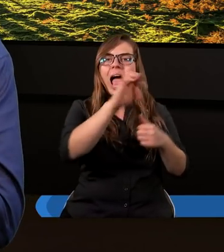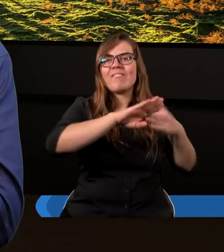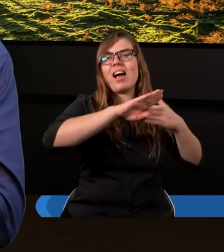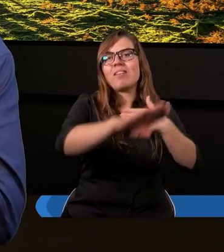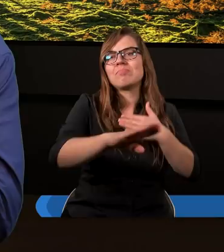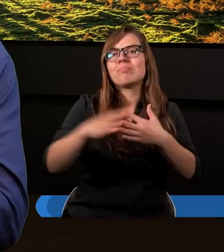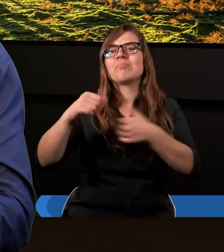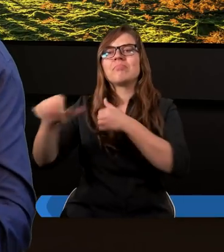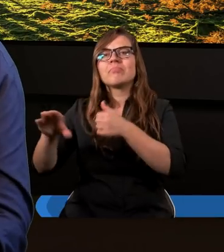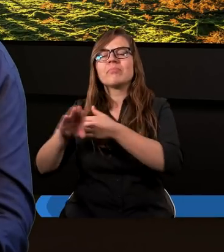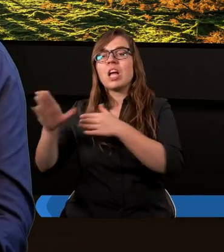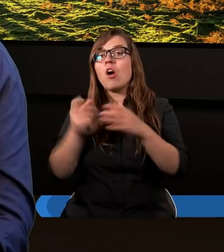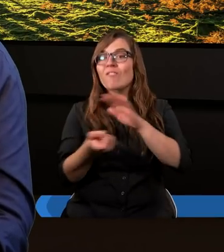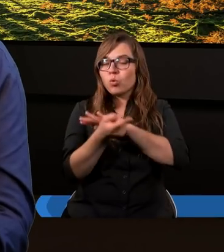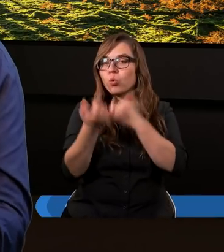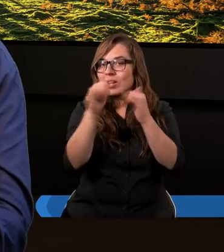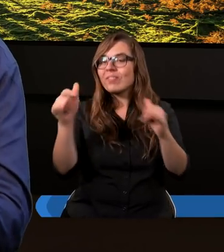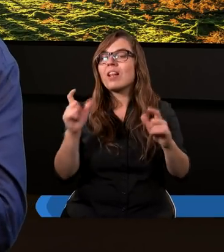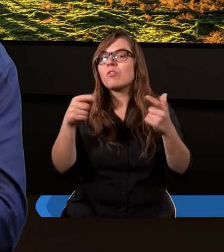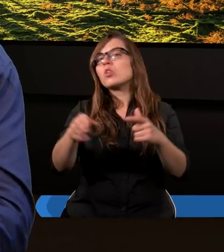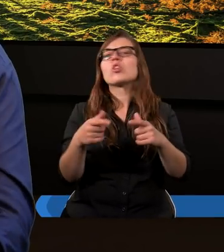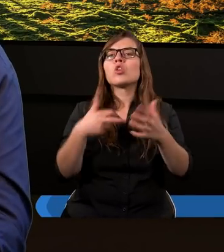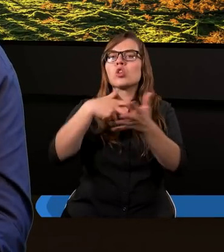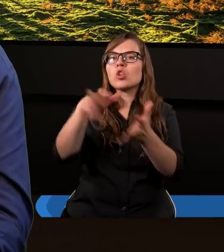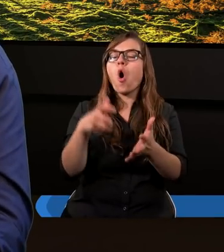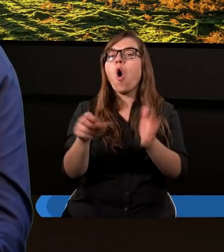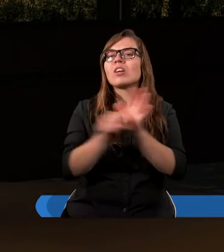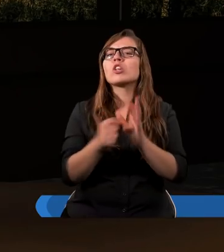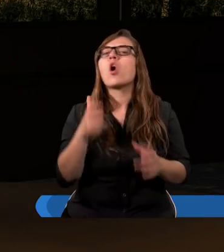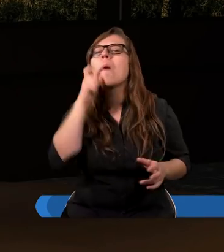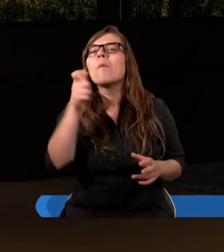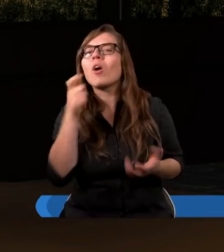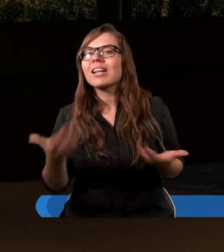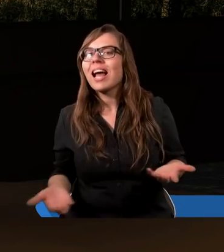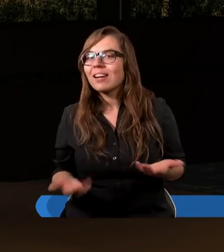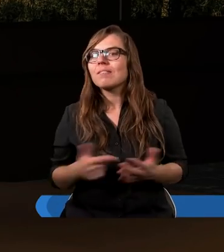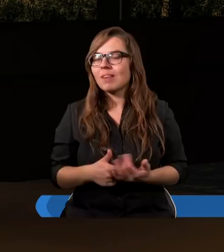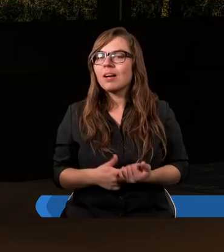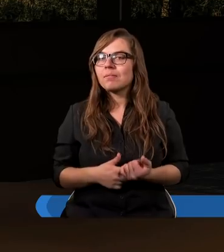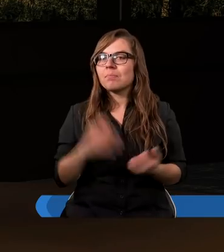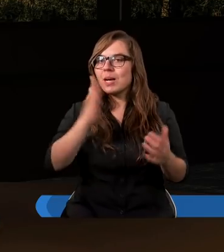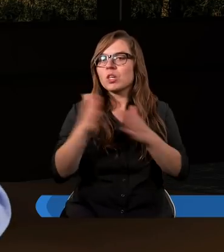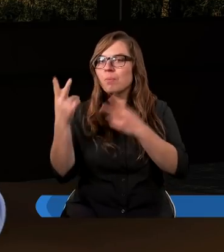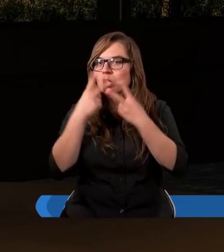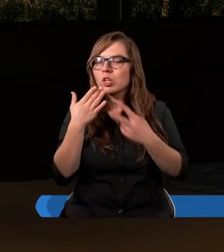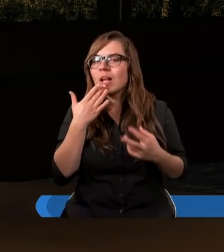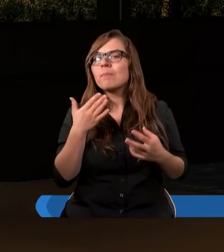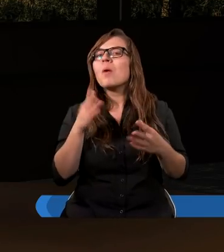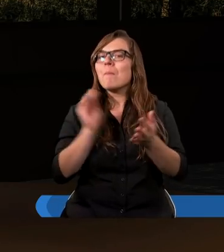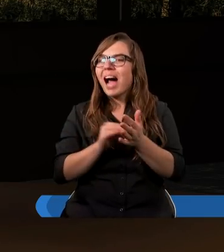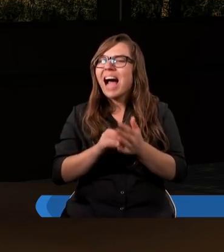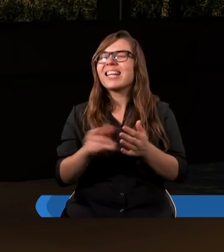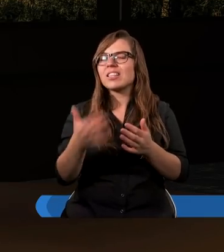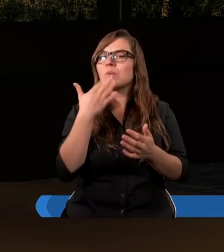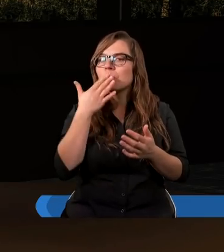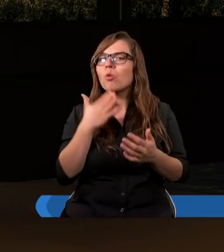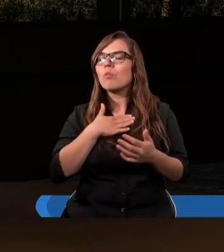konsekwencji, o czym będziemy jeszcze przecież mówić, dochodzi do morderstwa. Tak. Konkretnie byśmy tak praktycznie